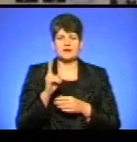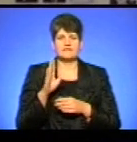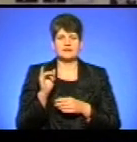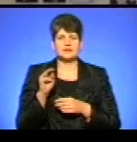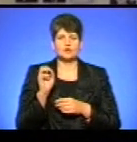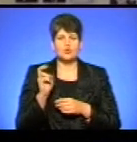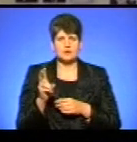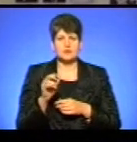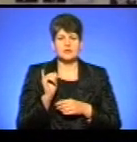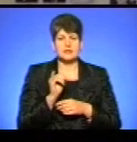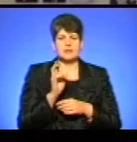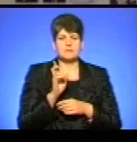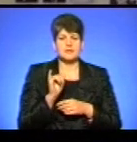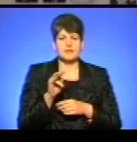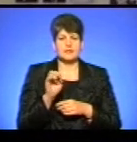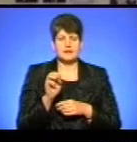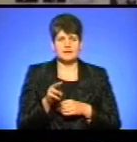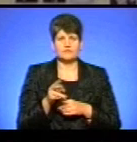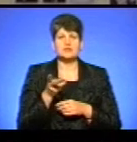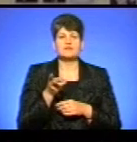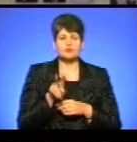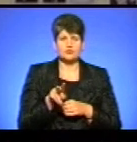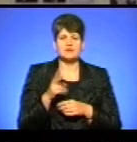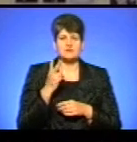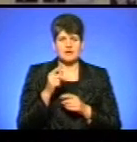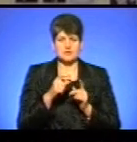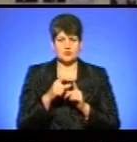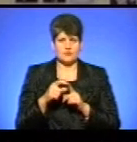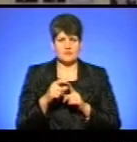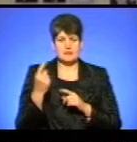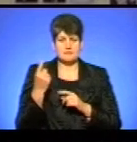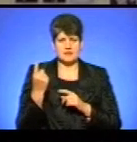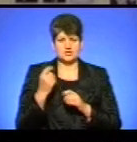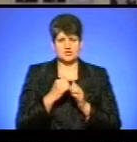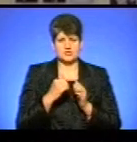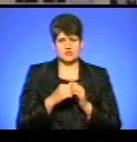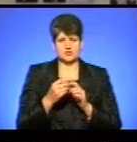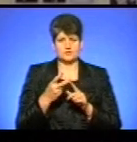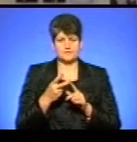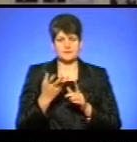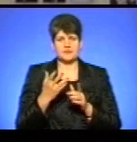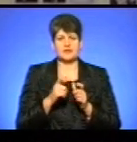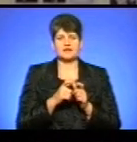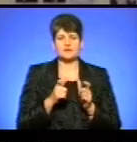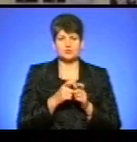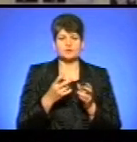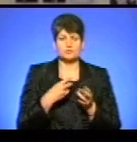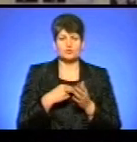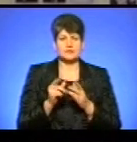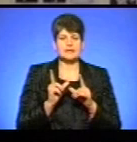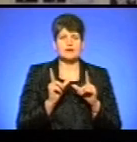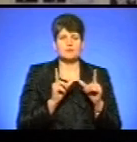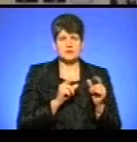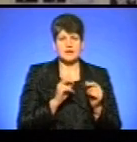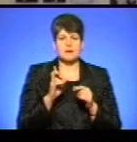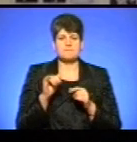білет. У українській мові використовуються обидва ці слова, але перше набагато частіше, ніж друге. Квиток нам необхідно придбати для проїзду,